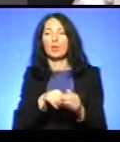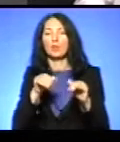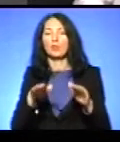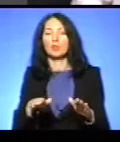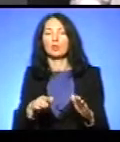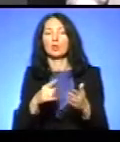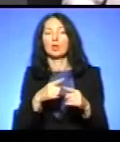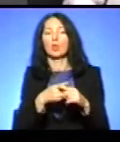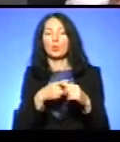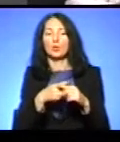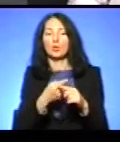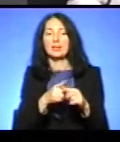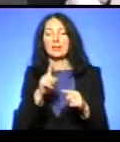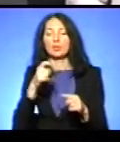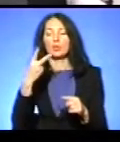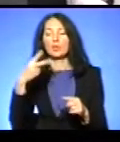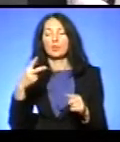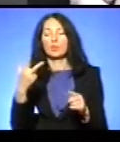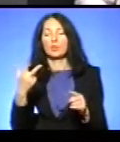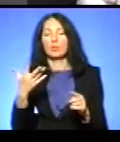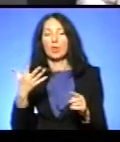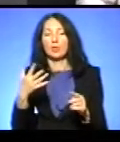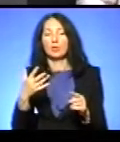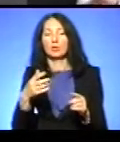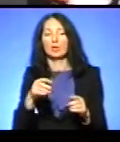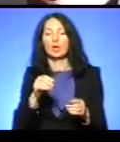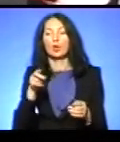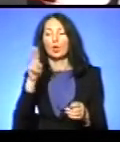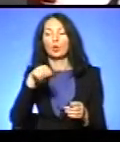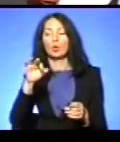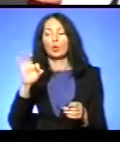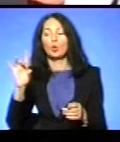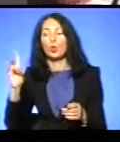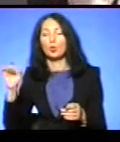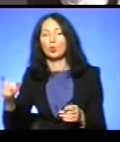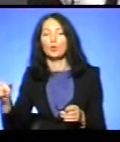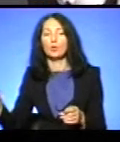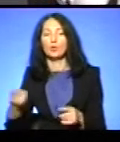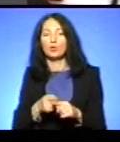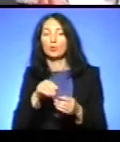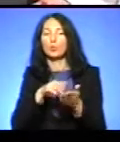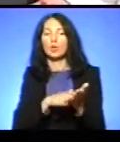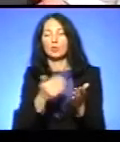Помножити цих 125 чи 126 донорів в тому реєстрі, і ви зрозумієте, що